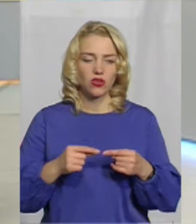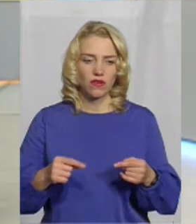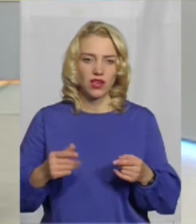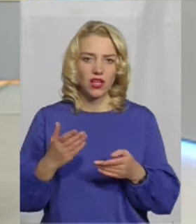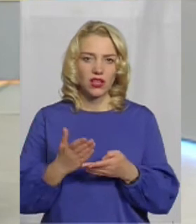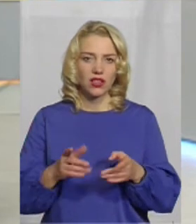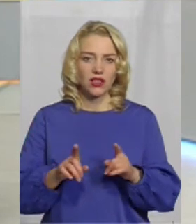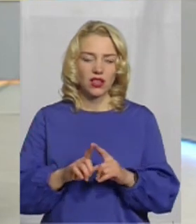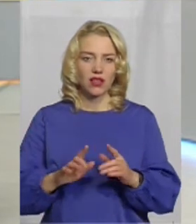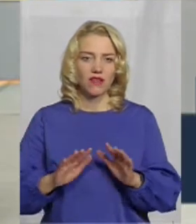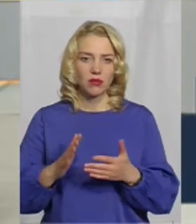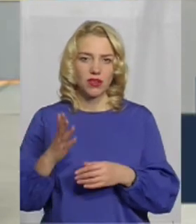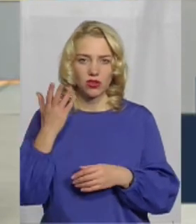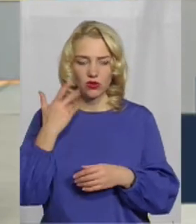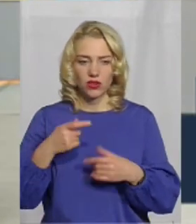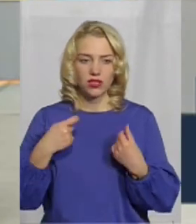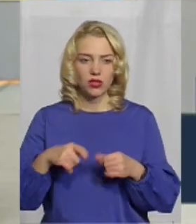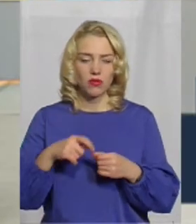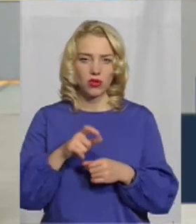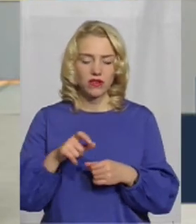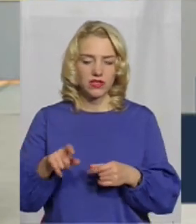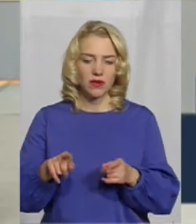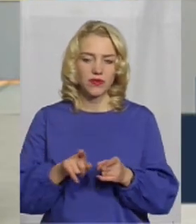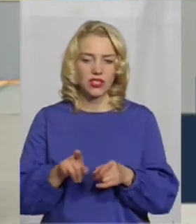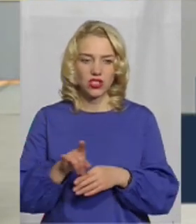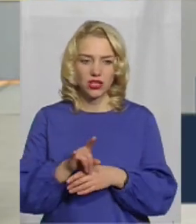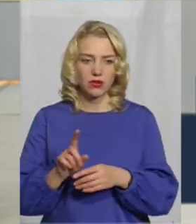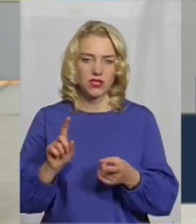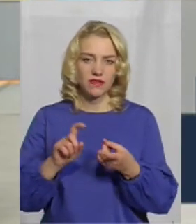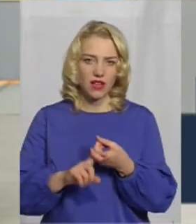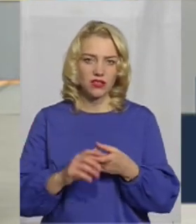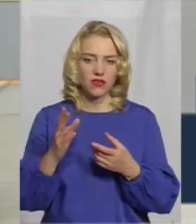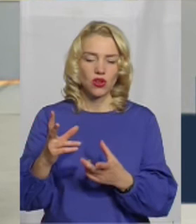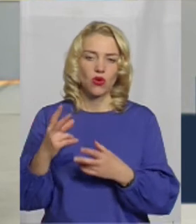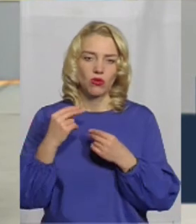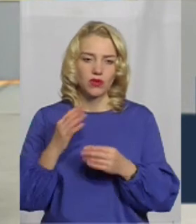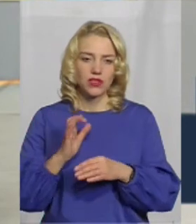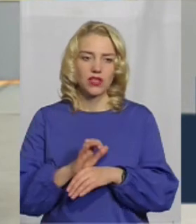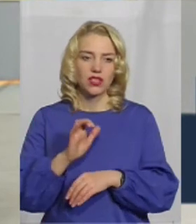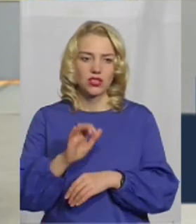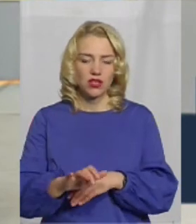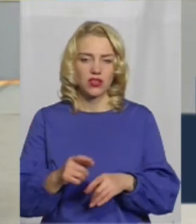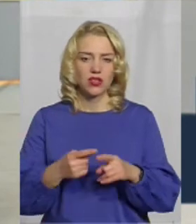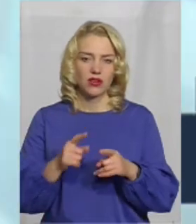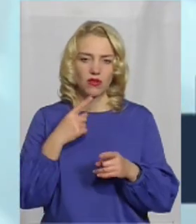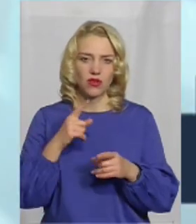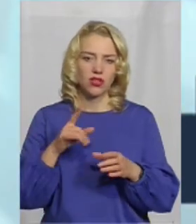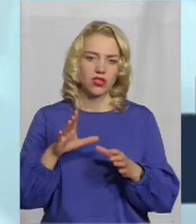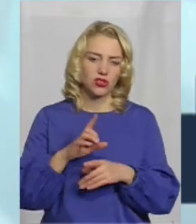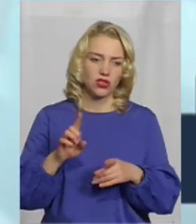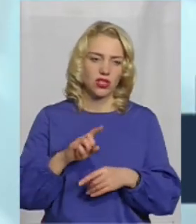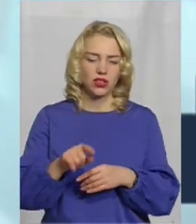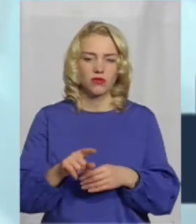навіть такі випадки, коли з продавцями такими шахрями зв'язувалися, вони обіцяли, що надійшлют, пояснювали, що там якийсь там,